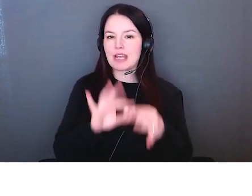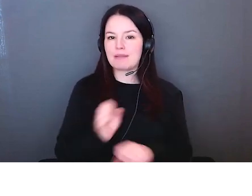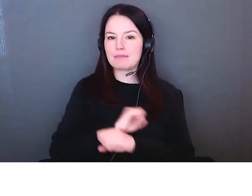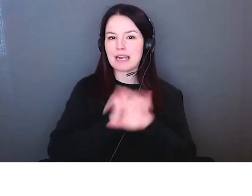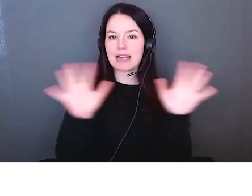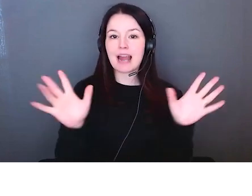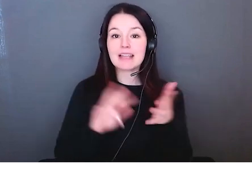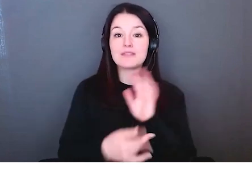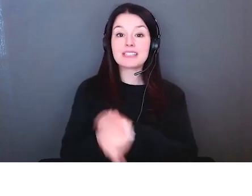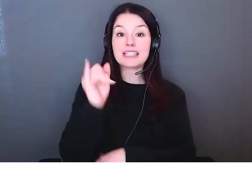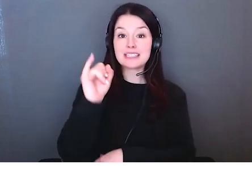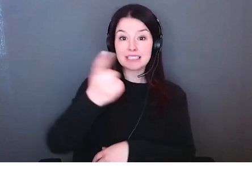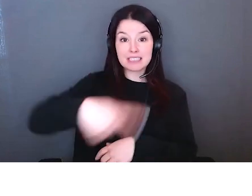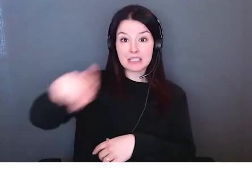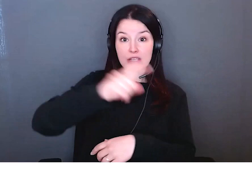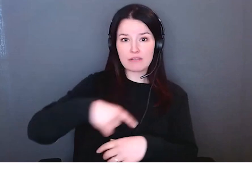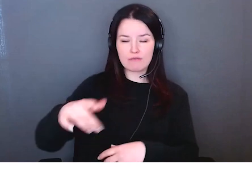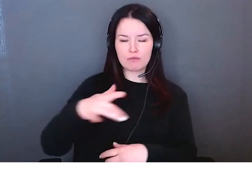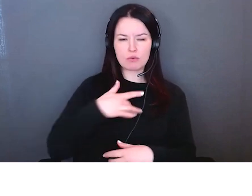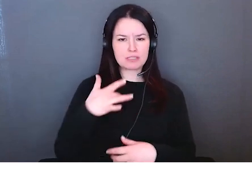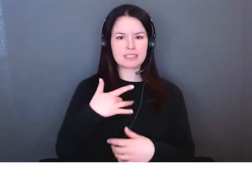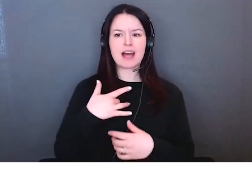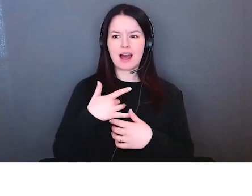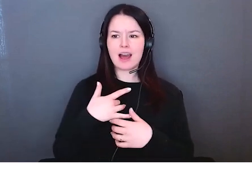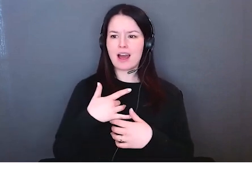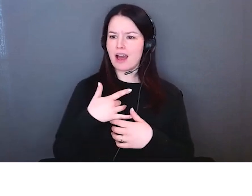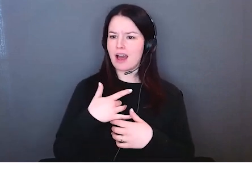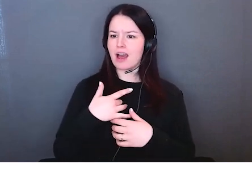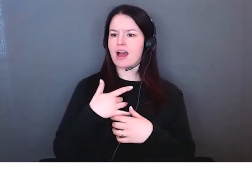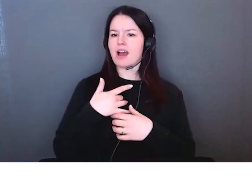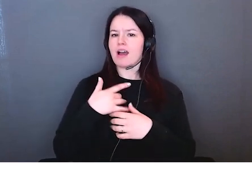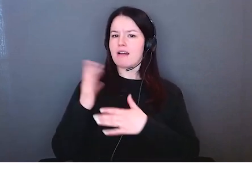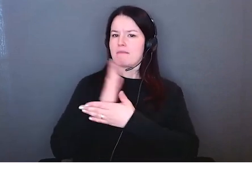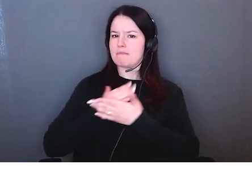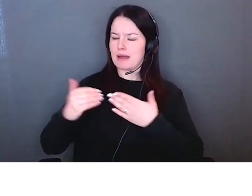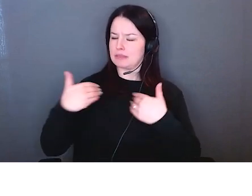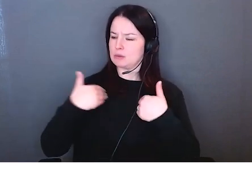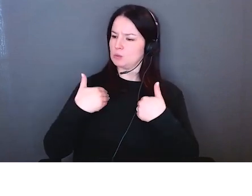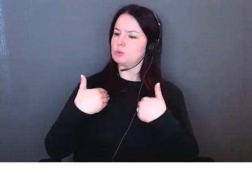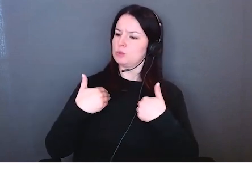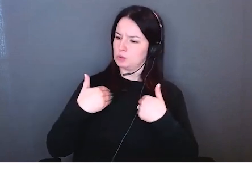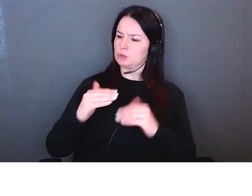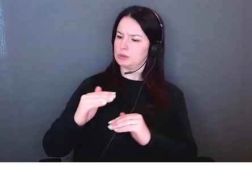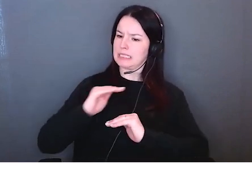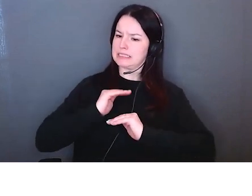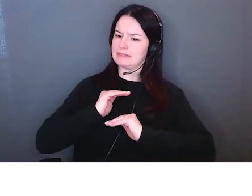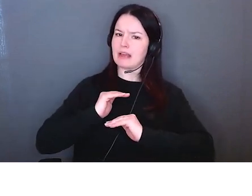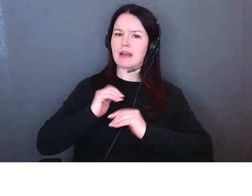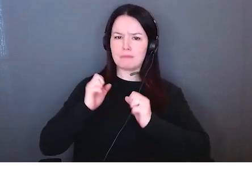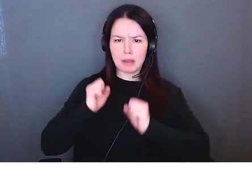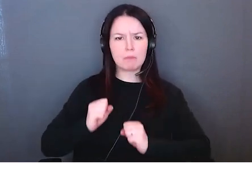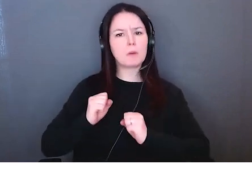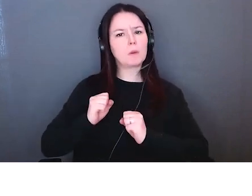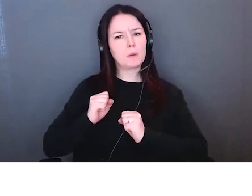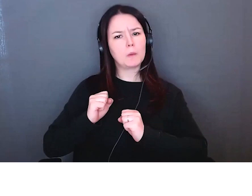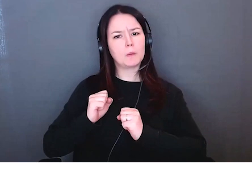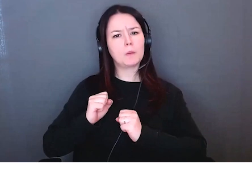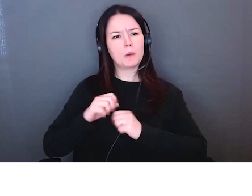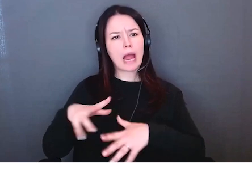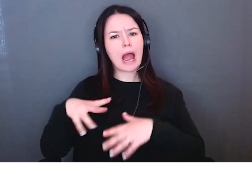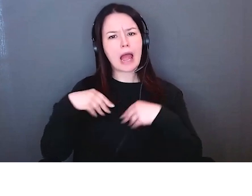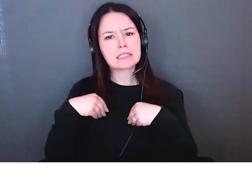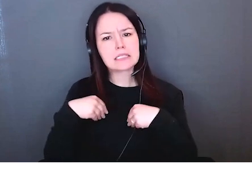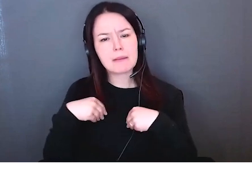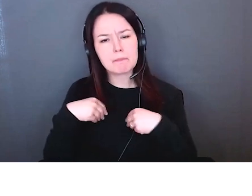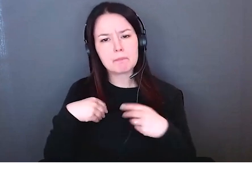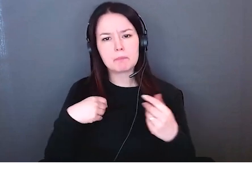ouvert cette possibilité qu'il y plus de disponibles dans les coulisses pour vous quelqu'un a aussi demandé si